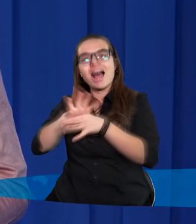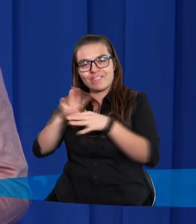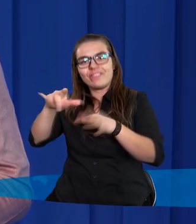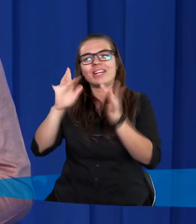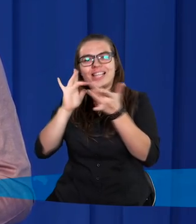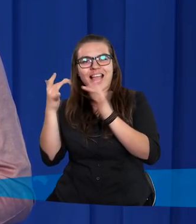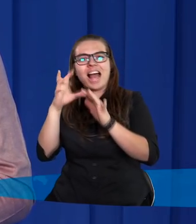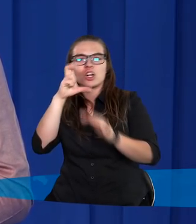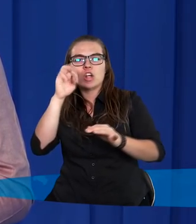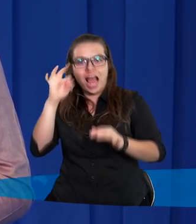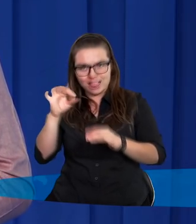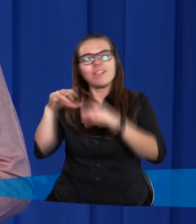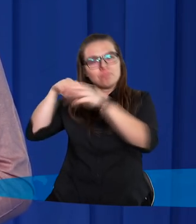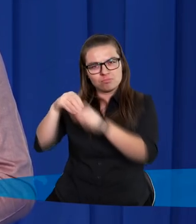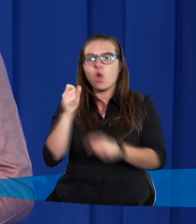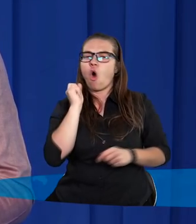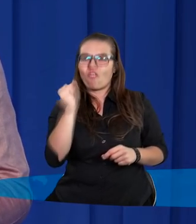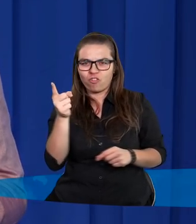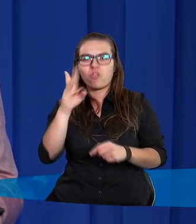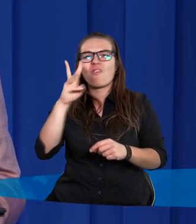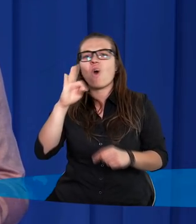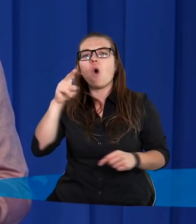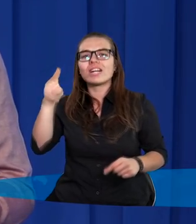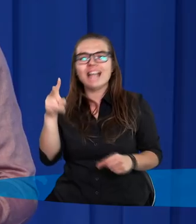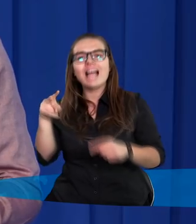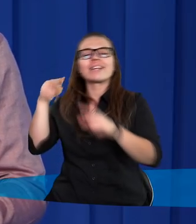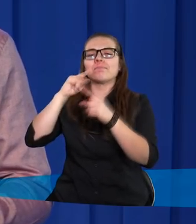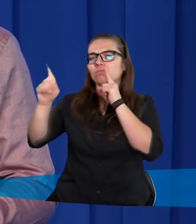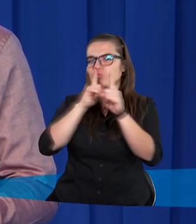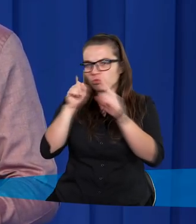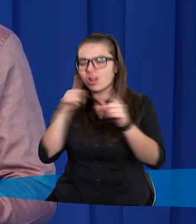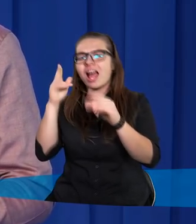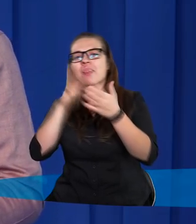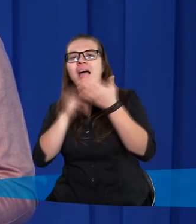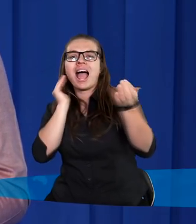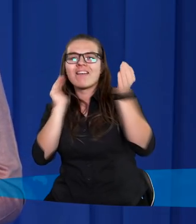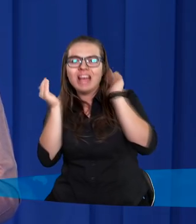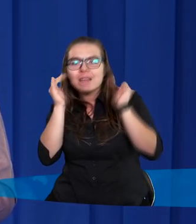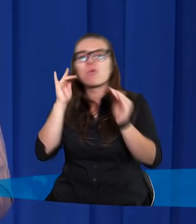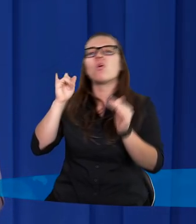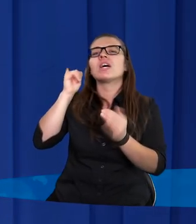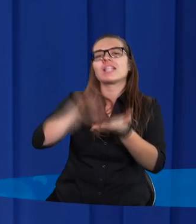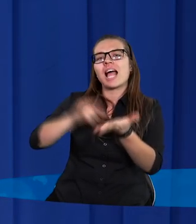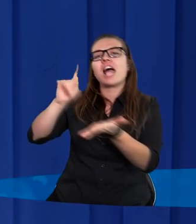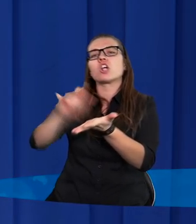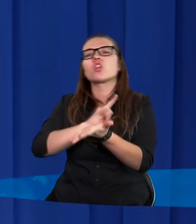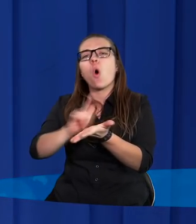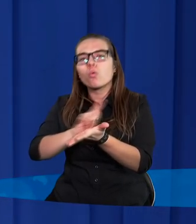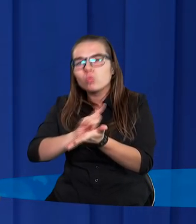czacie i właśnie na tym czacie, zarówno na Facebooku, pod wydarzeniem, jak i na YouTubie,